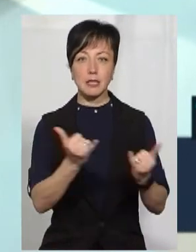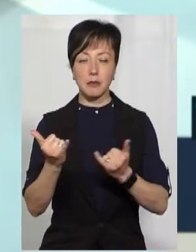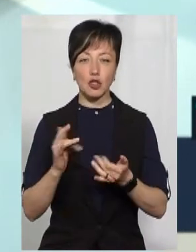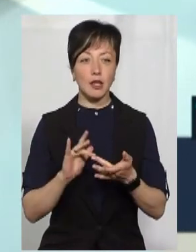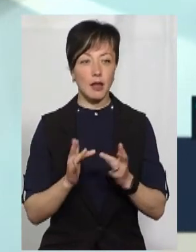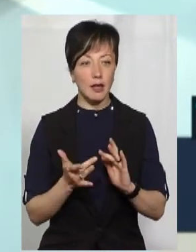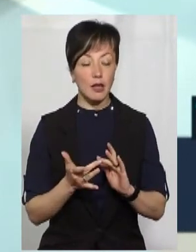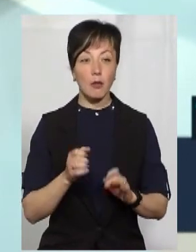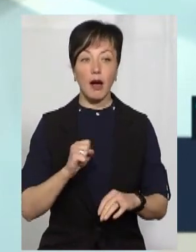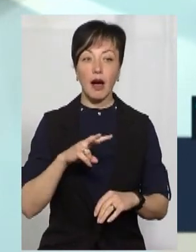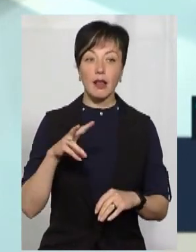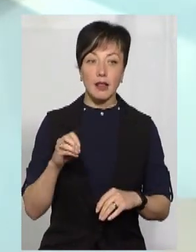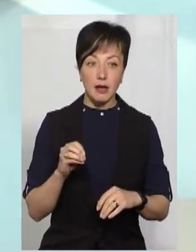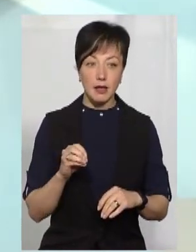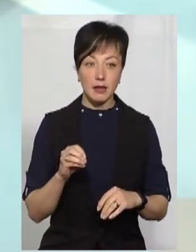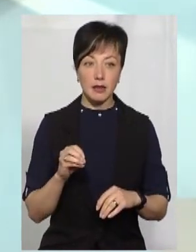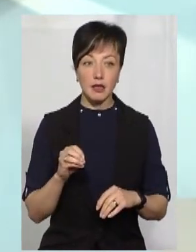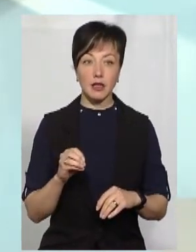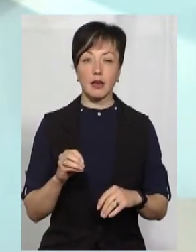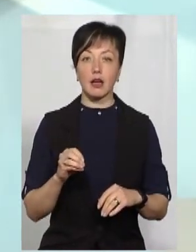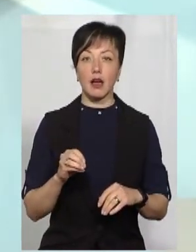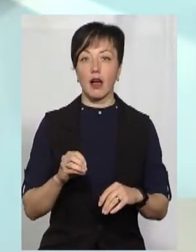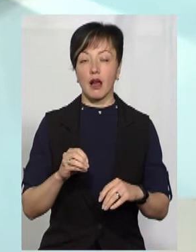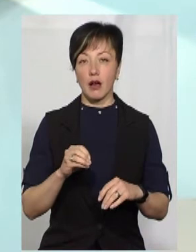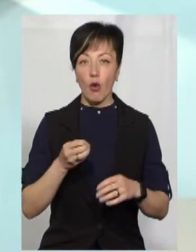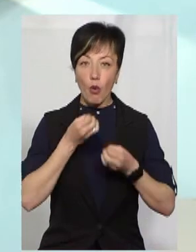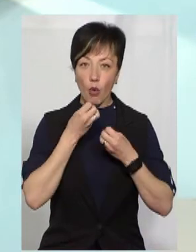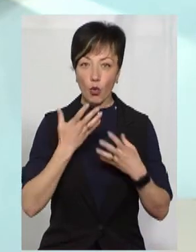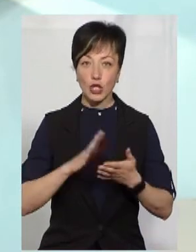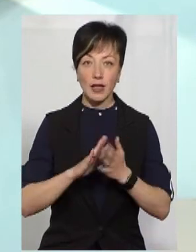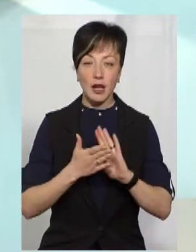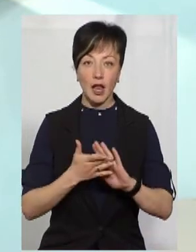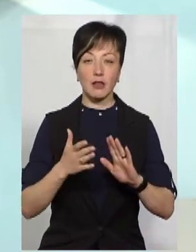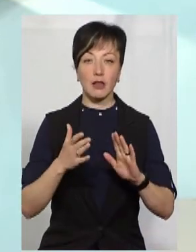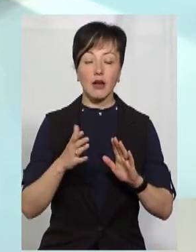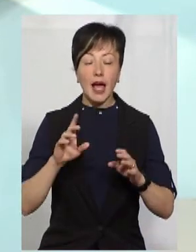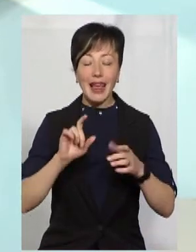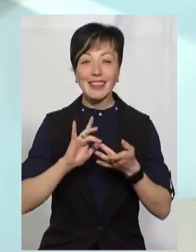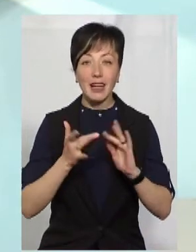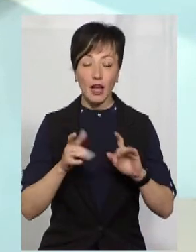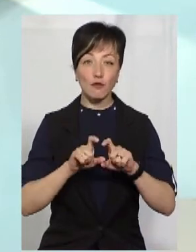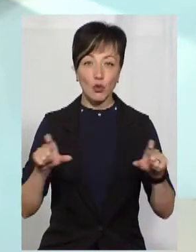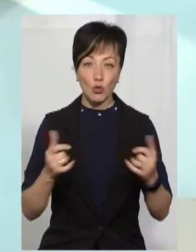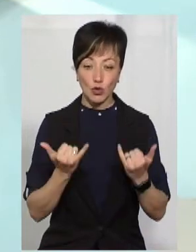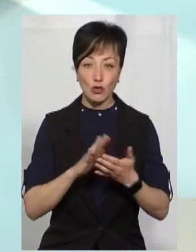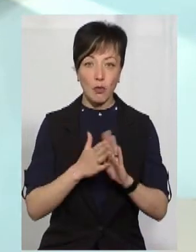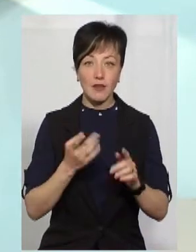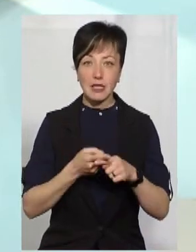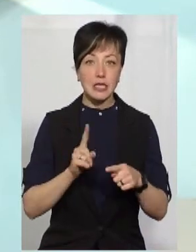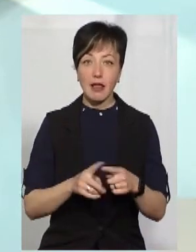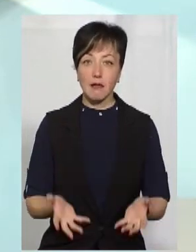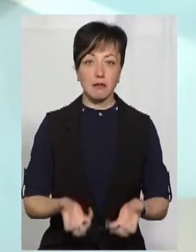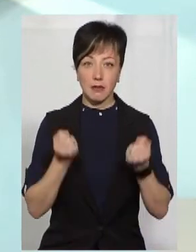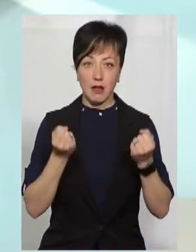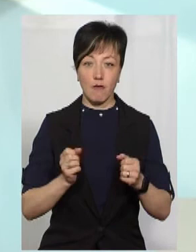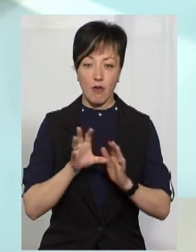інтернетом. Але, власне, широкослуговий інтернет у школі, у теперішніх умовах, це не є панацеєю для впровадження цих